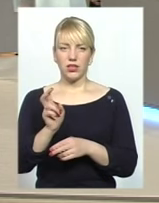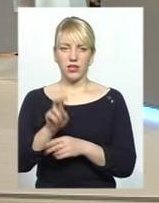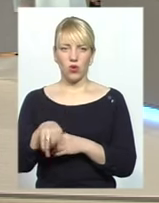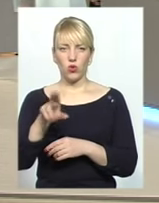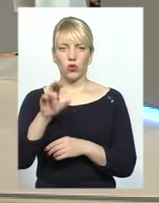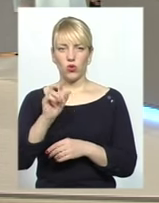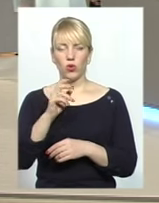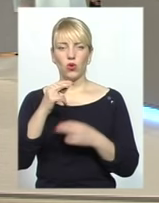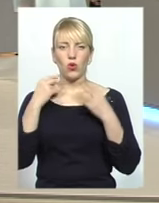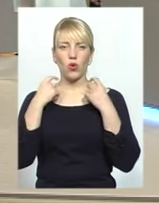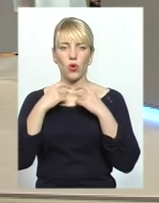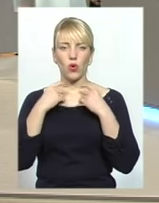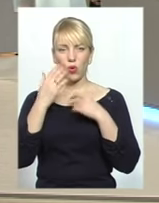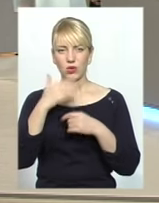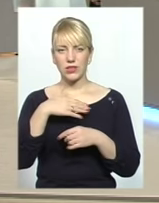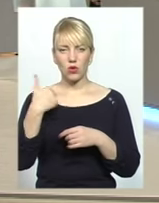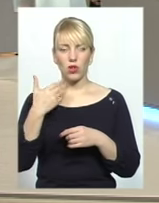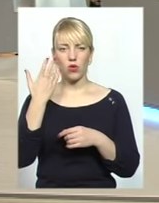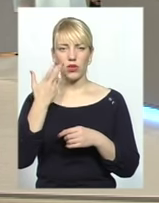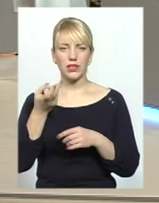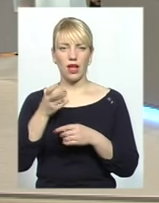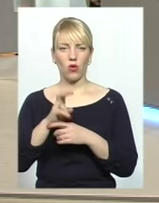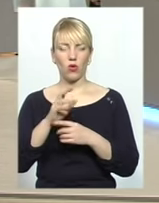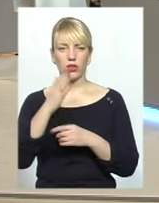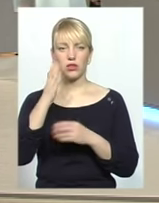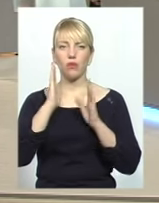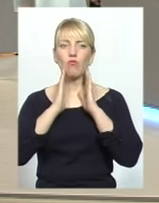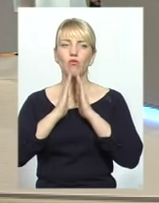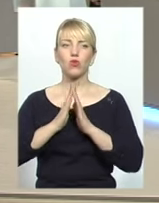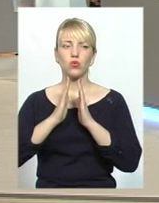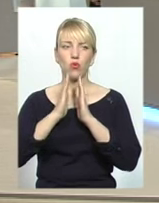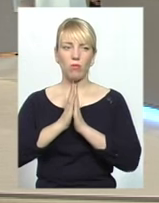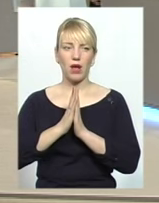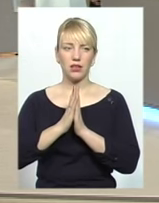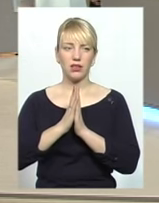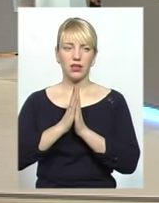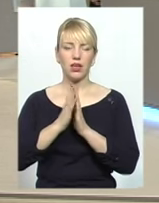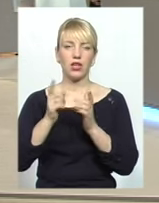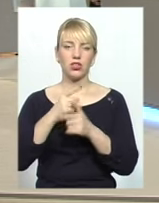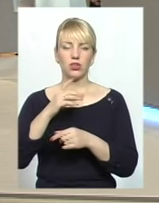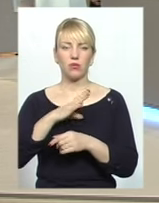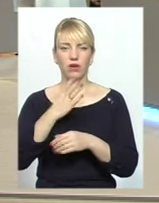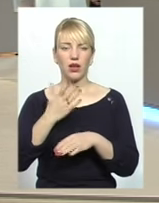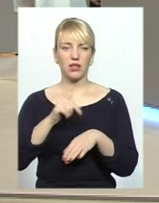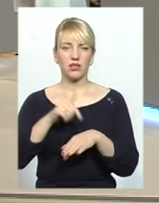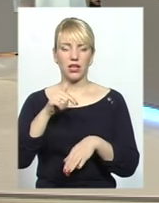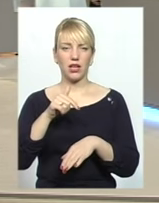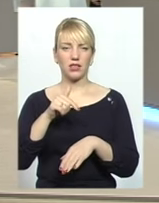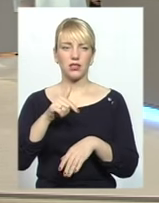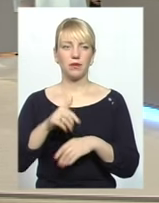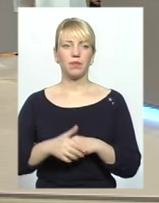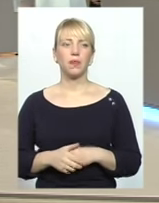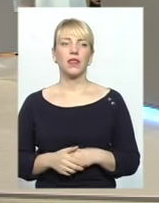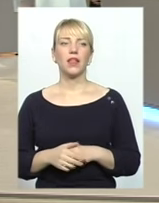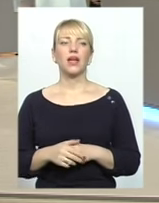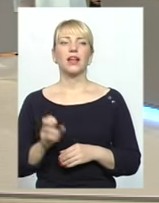мусульманин або іншого вірозповідання людина, чи буває якась реакція, чи були такі випадки? Ну